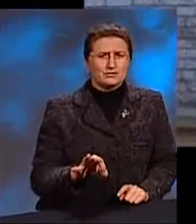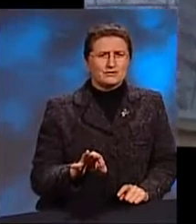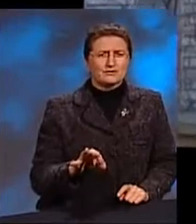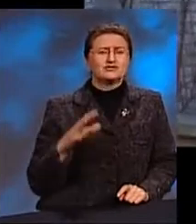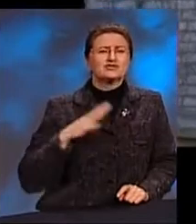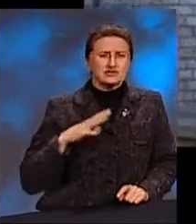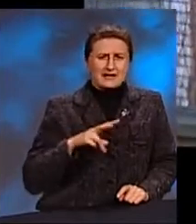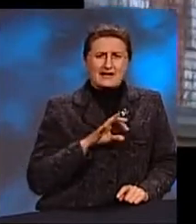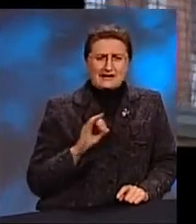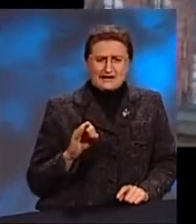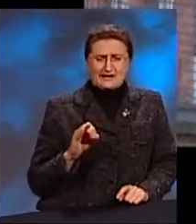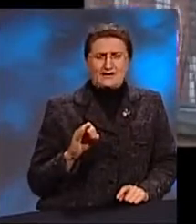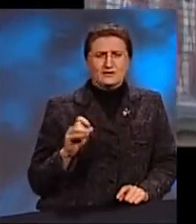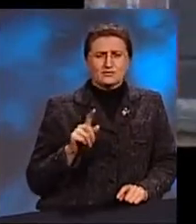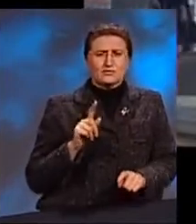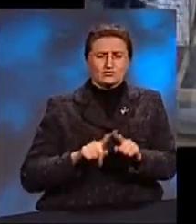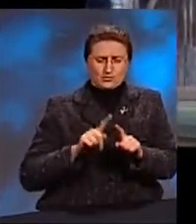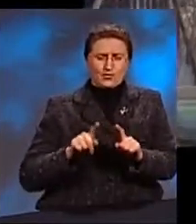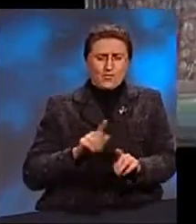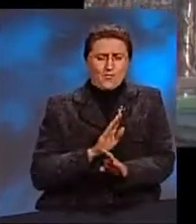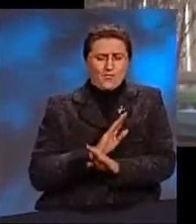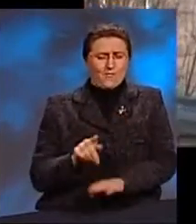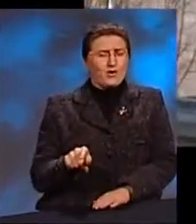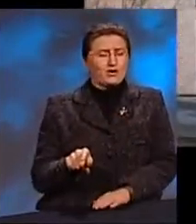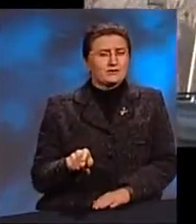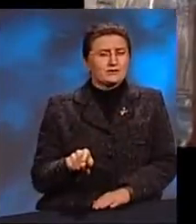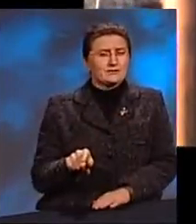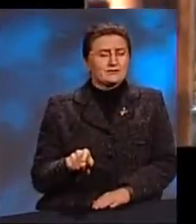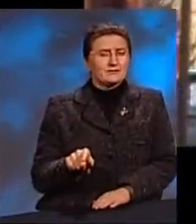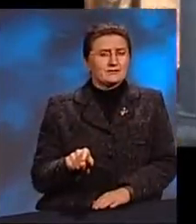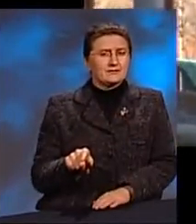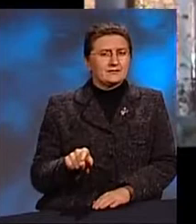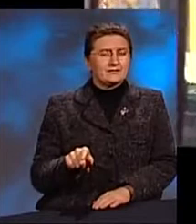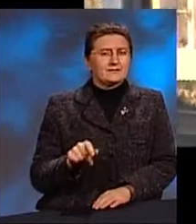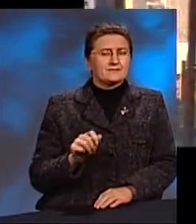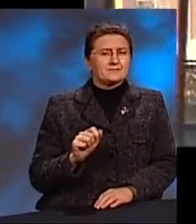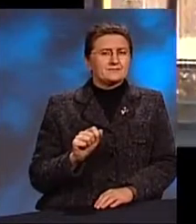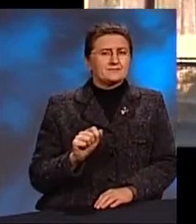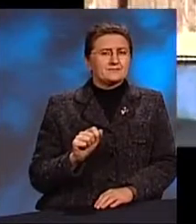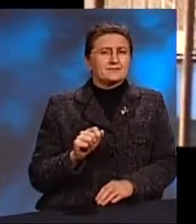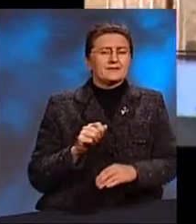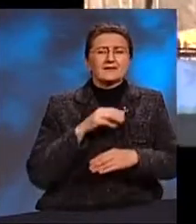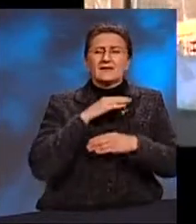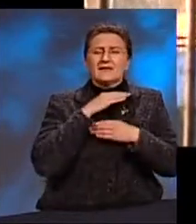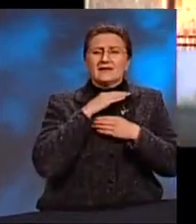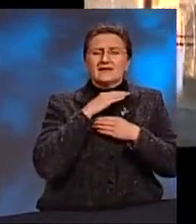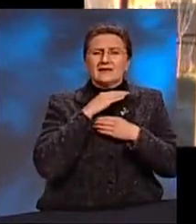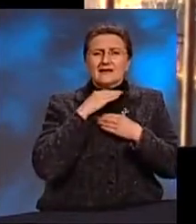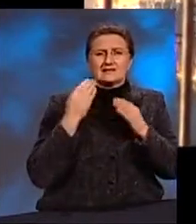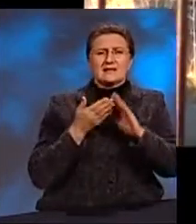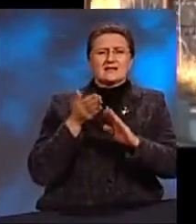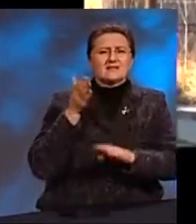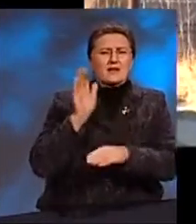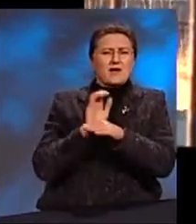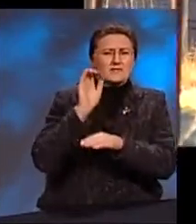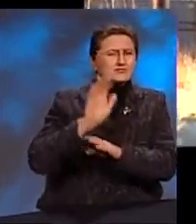уже ждали, что он мог уже умереть Они даже не хотели его уже домой